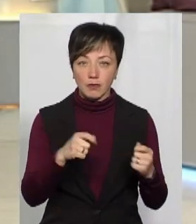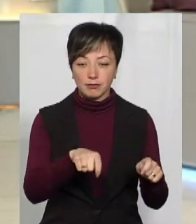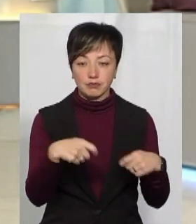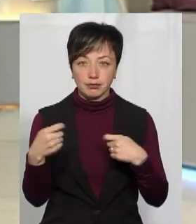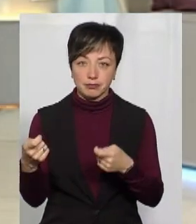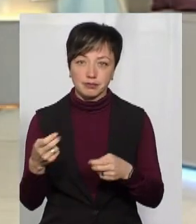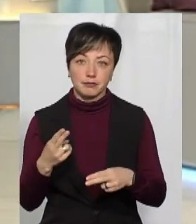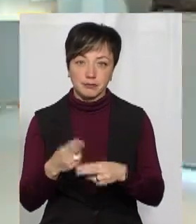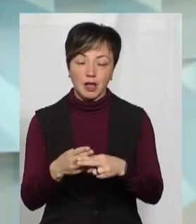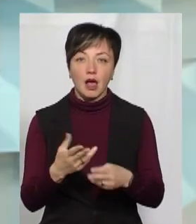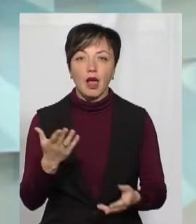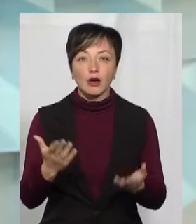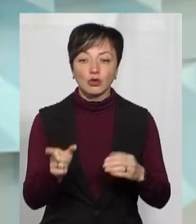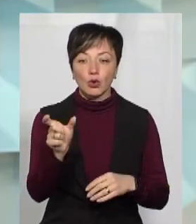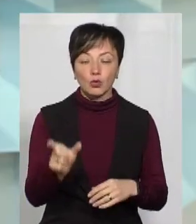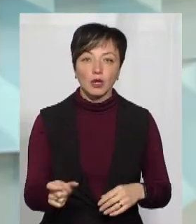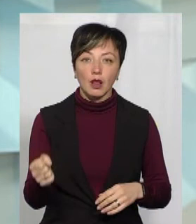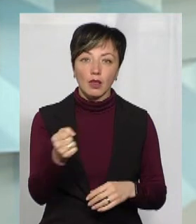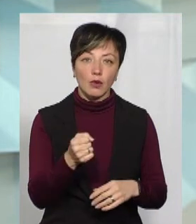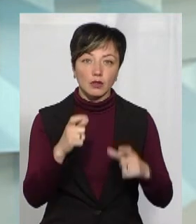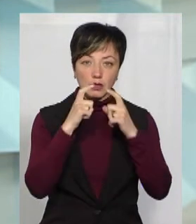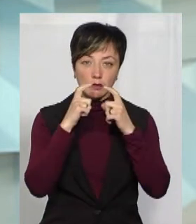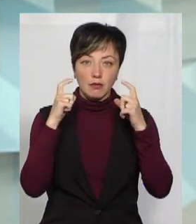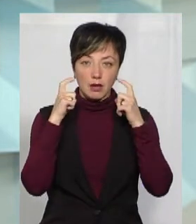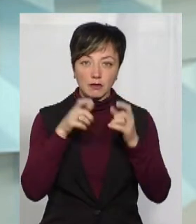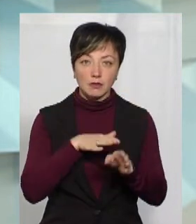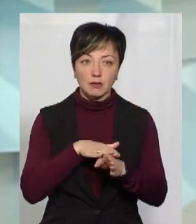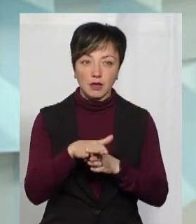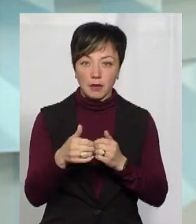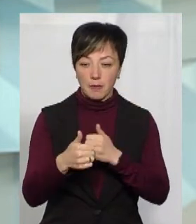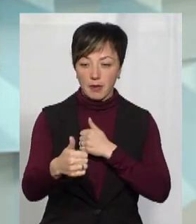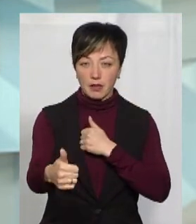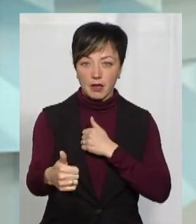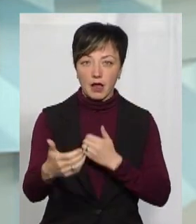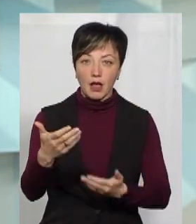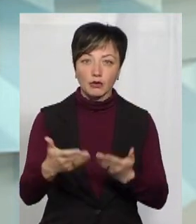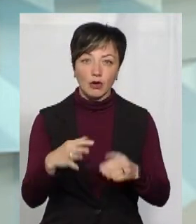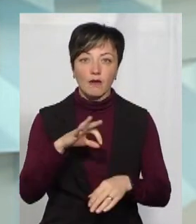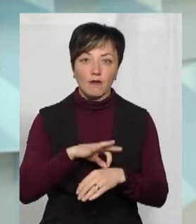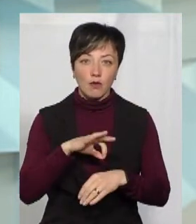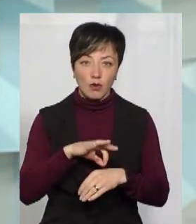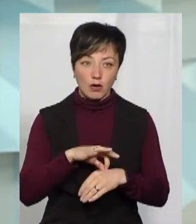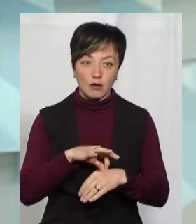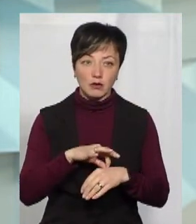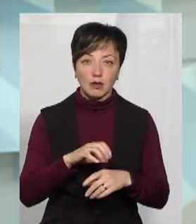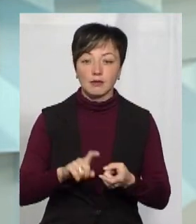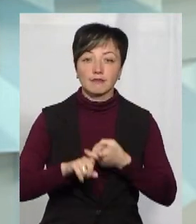Тому що, випадку, якщо людина носить маску і дотримується мінімум метр дистанції, навіть якщо вона хвора, вона,